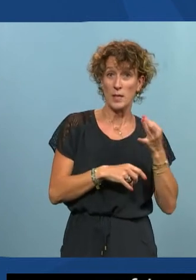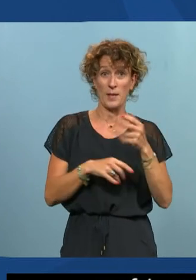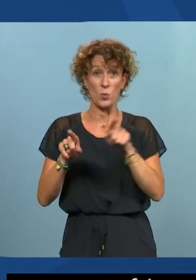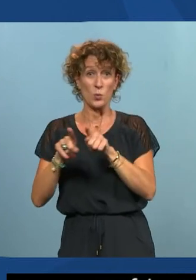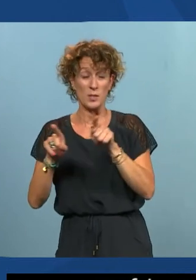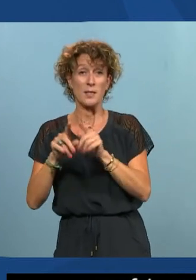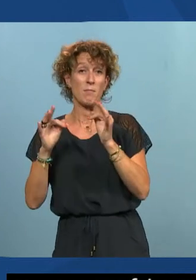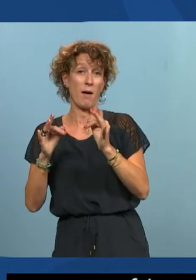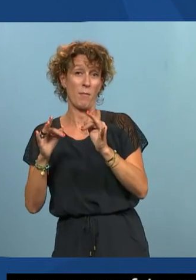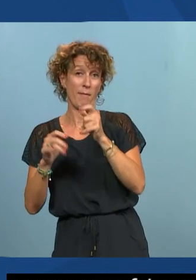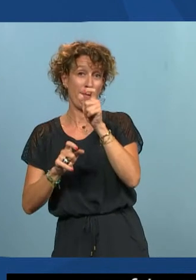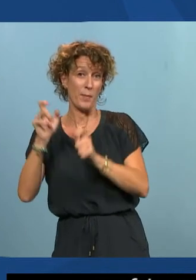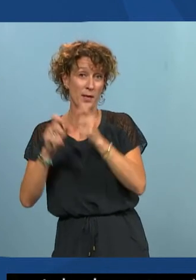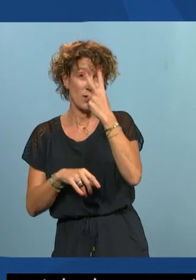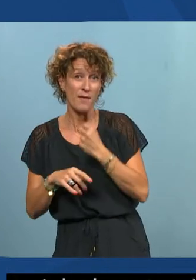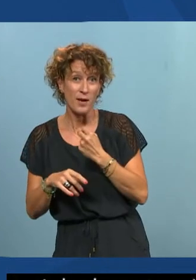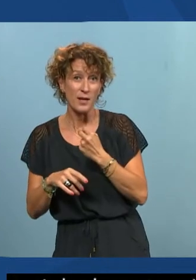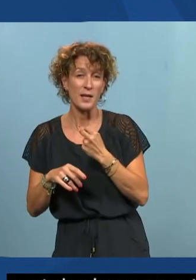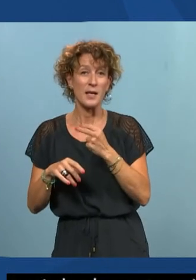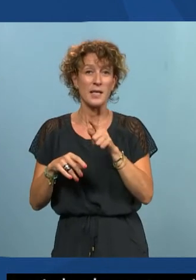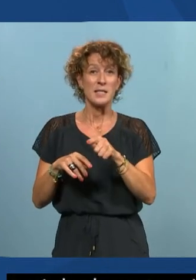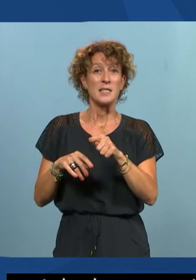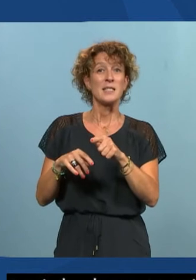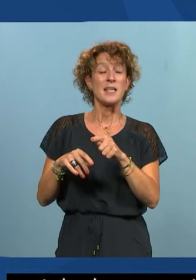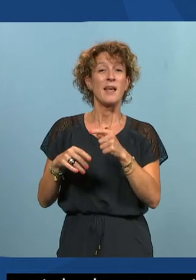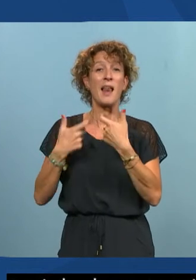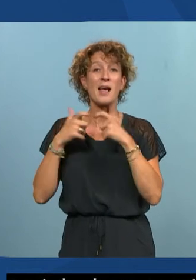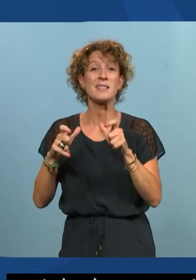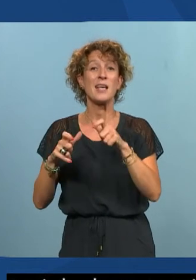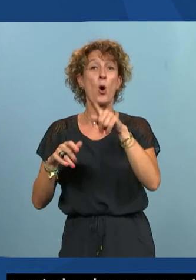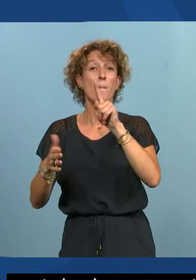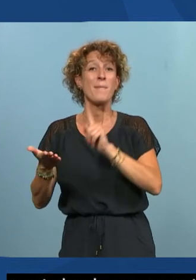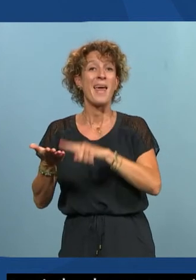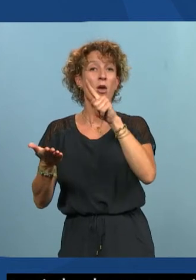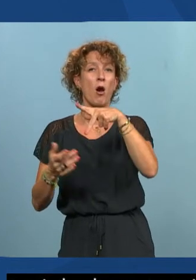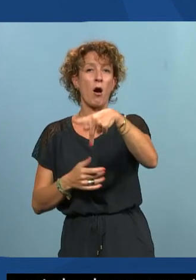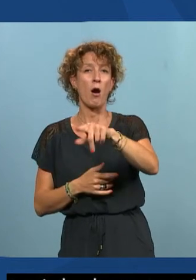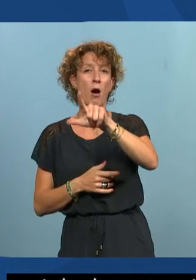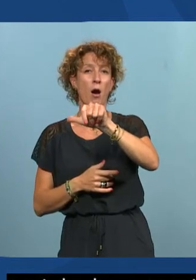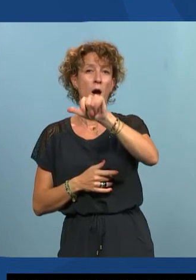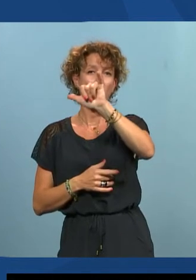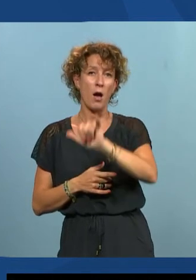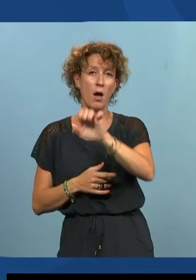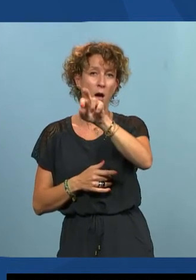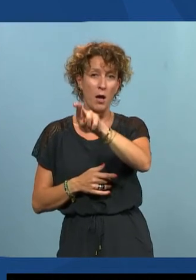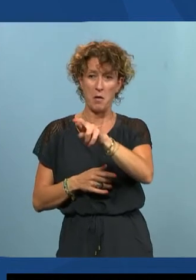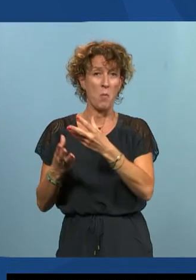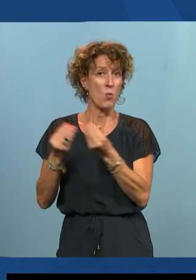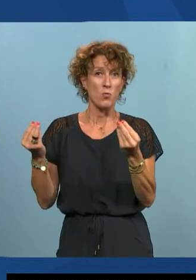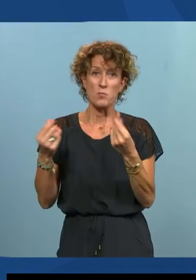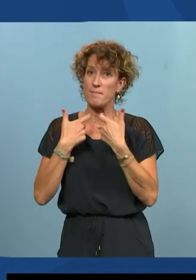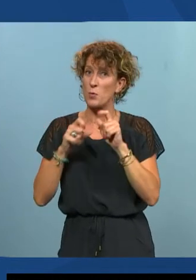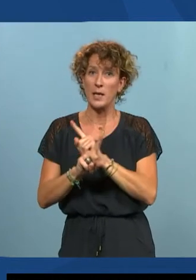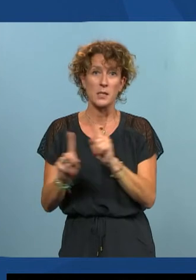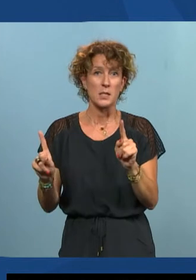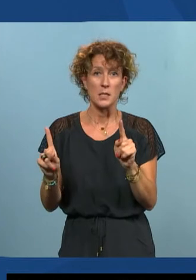les personnes aveugles en l'occurrence qui est l'accès aux players vidéos c'est-à-dire que beaucoup de players vidéos de lecteurs vidéos ne sont pas accessibles et on a eu